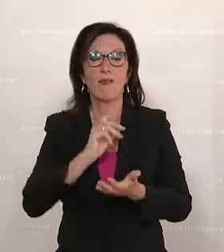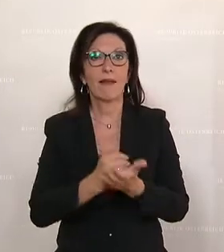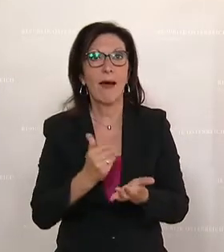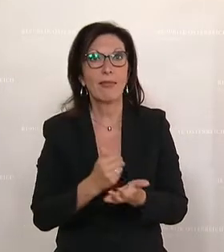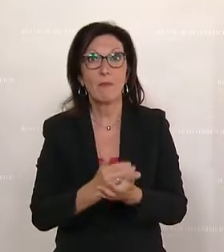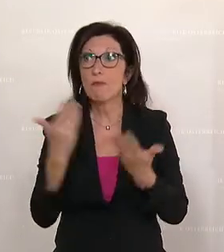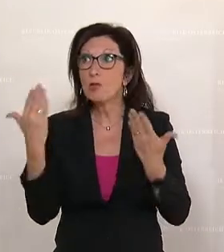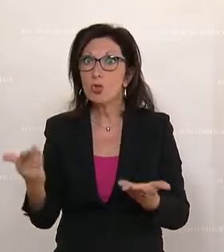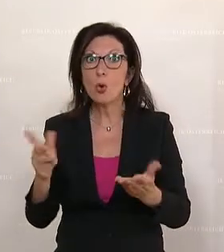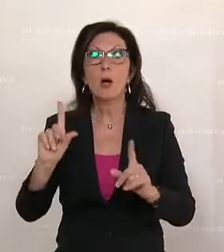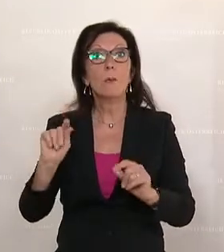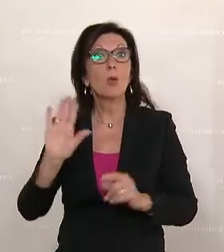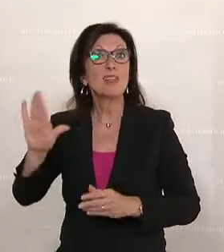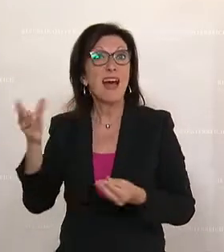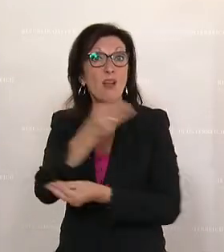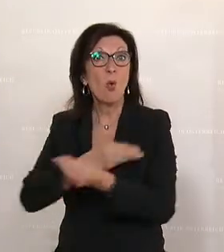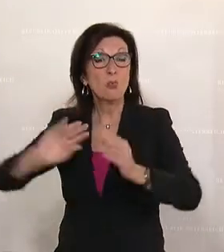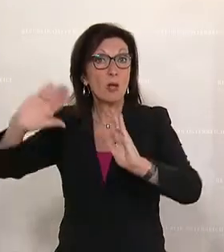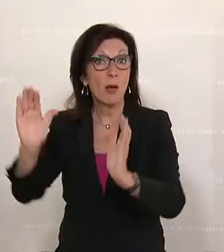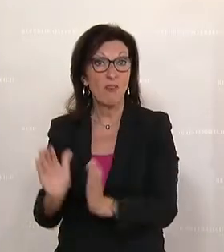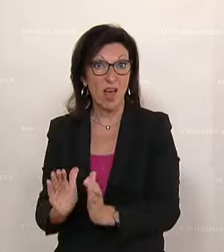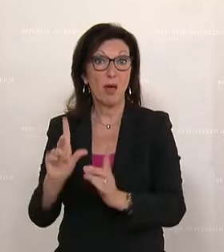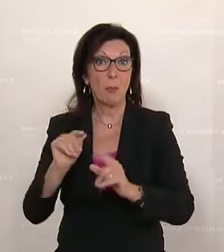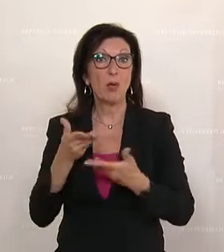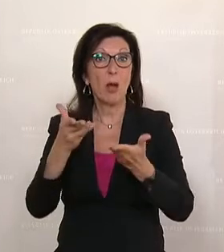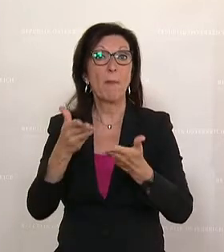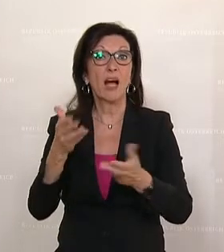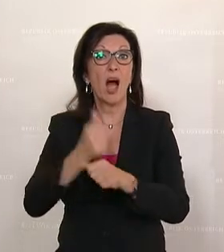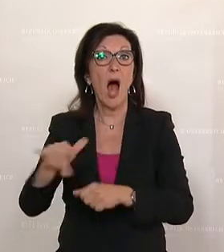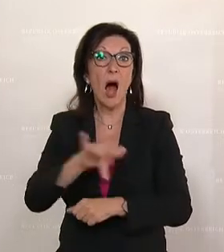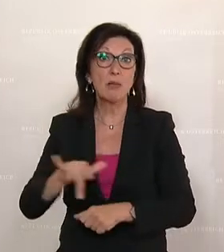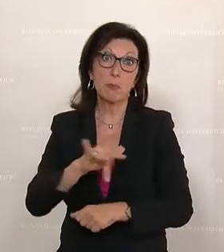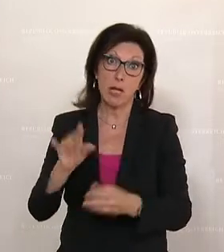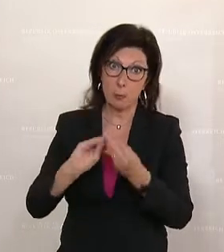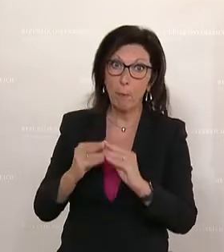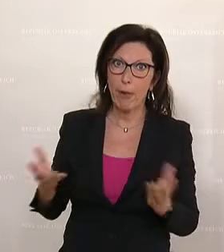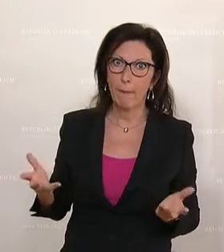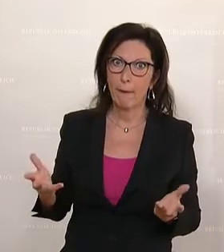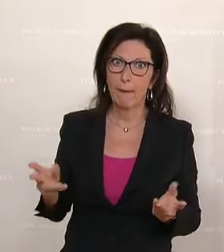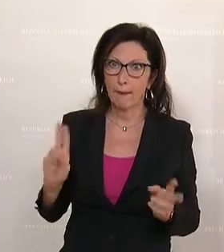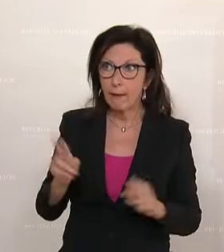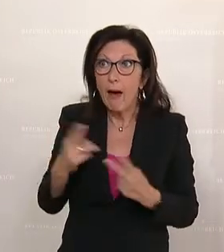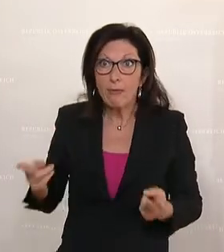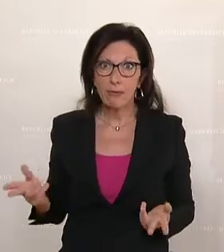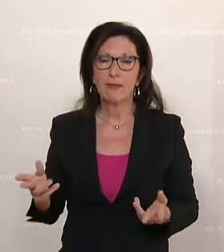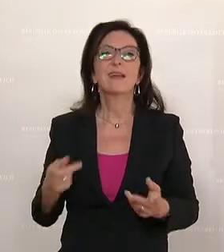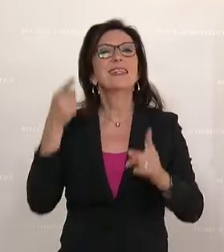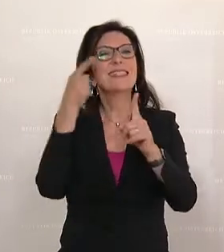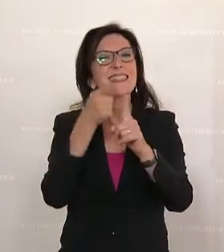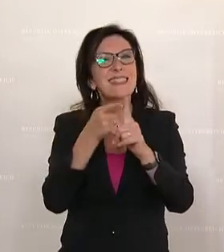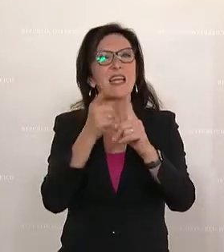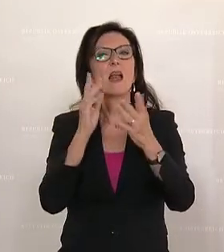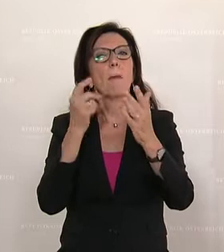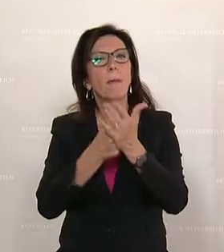kommt es zu einem Umsatzrückgang. Durch den Umsatzrückgang sind auch Arbeitsplätze in der Bäckerei gefährdet. Das ist das, was ich damit meine, weil das Ziel muss immer sein, der Deckel an